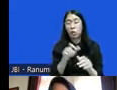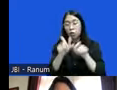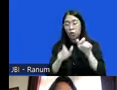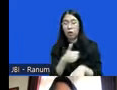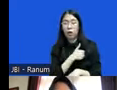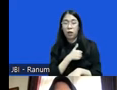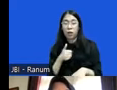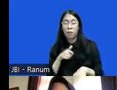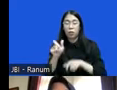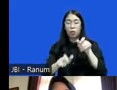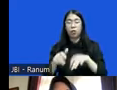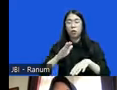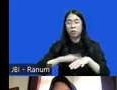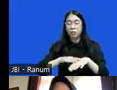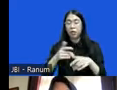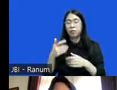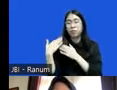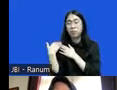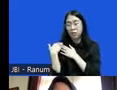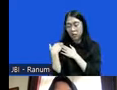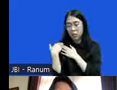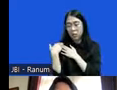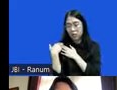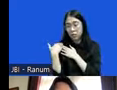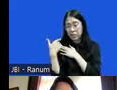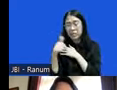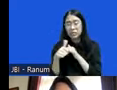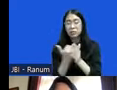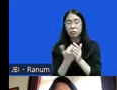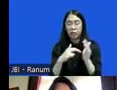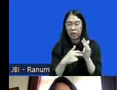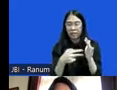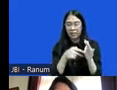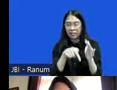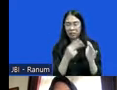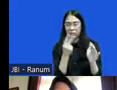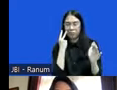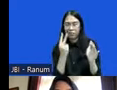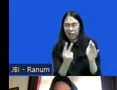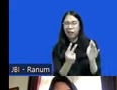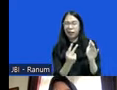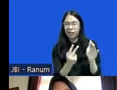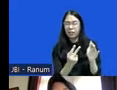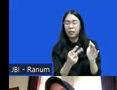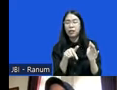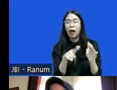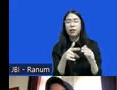pemangku kepentingan dari definisi ini pun juga sudah kelihatan sekali bahwa ada miskonsepsi mengenai keadilan